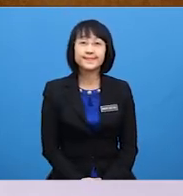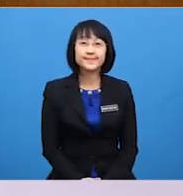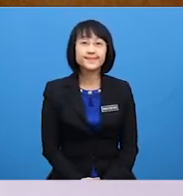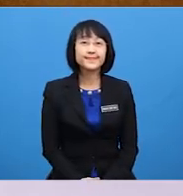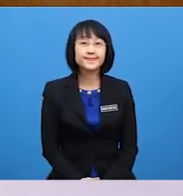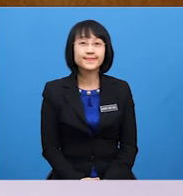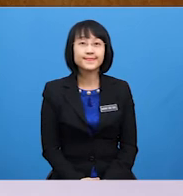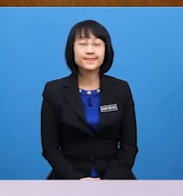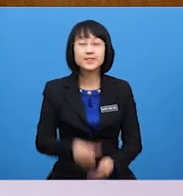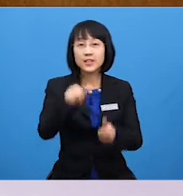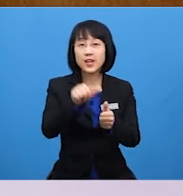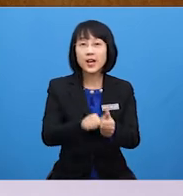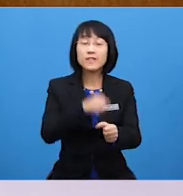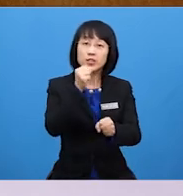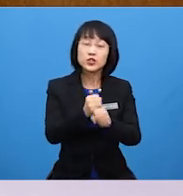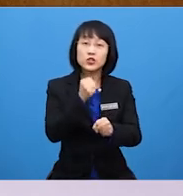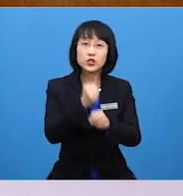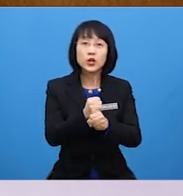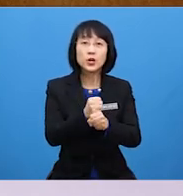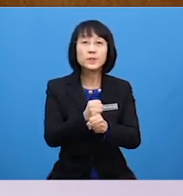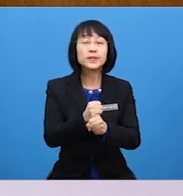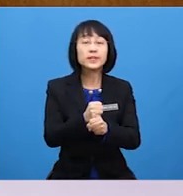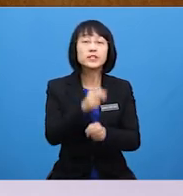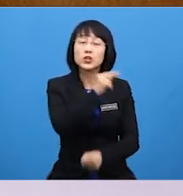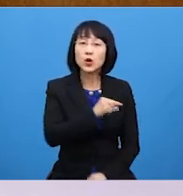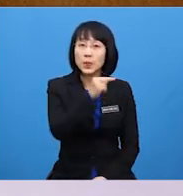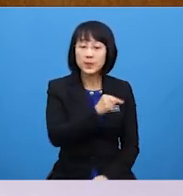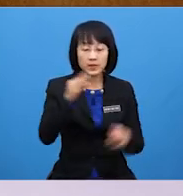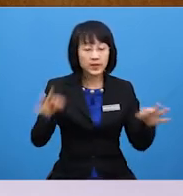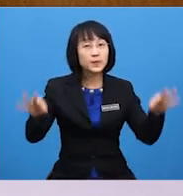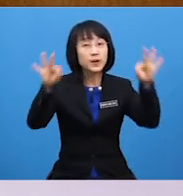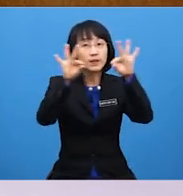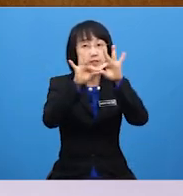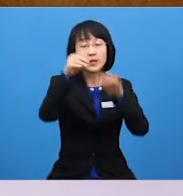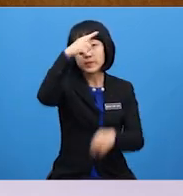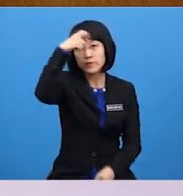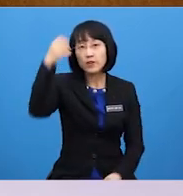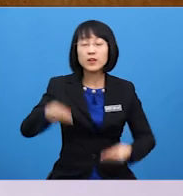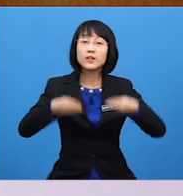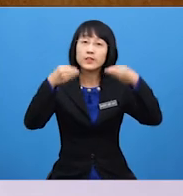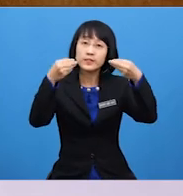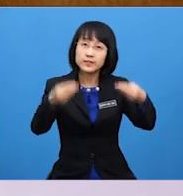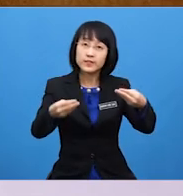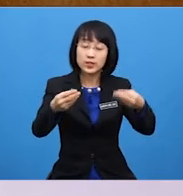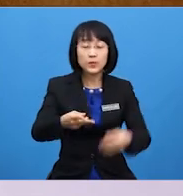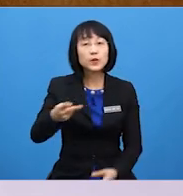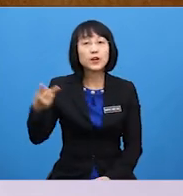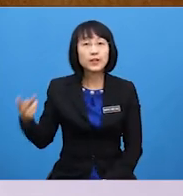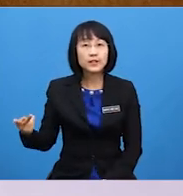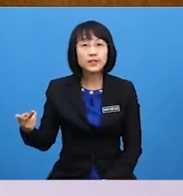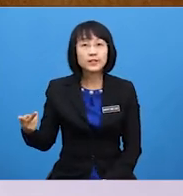Every job Is noble And Important Because It provides Products